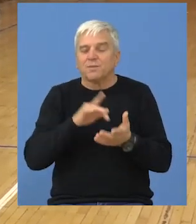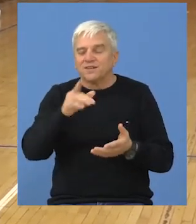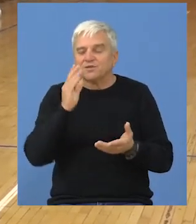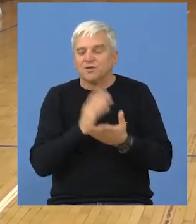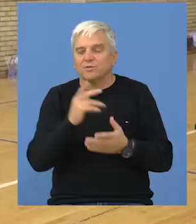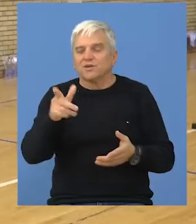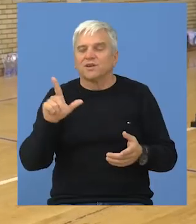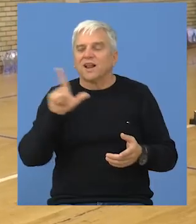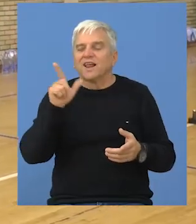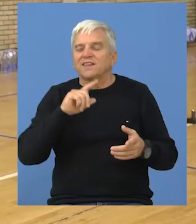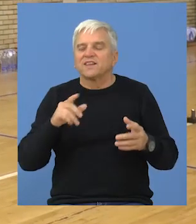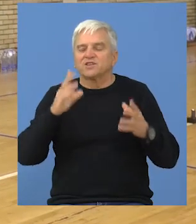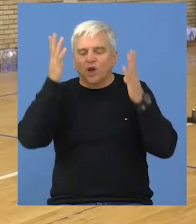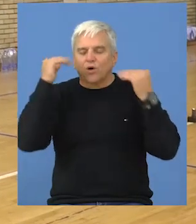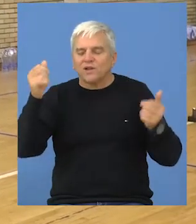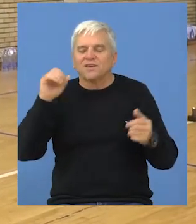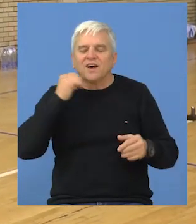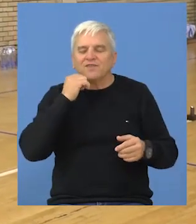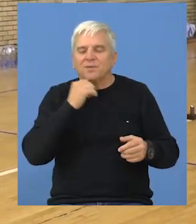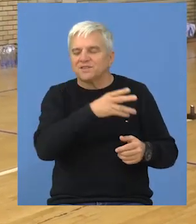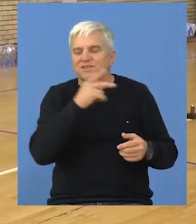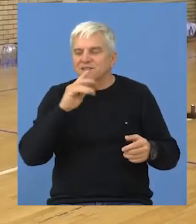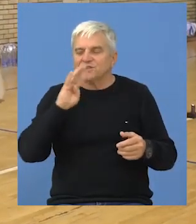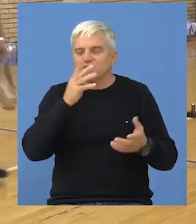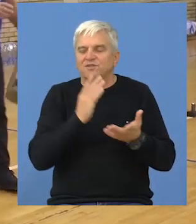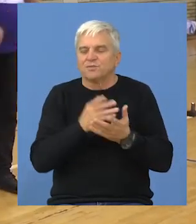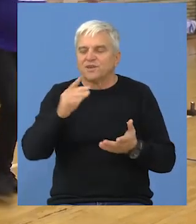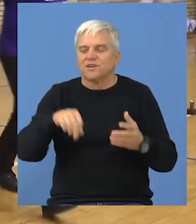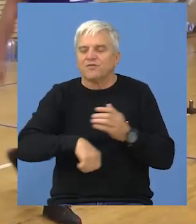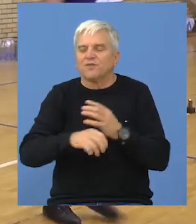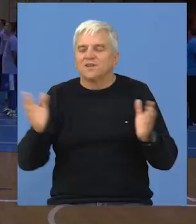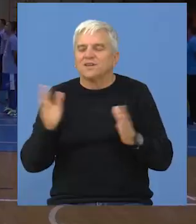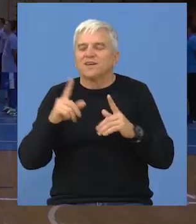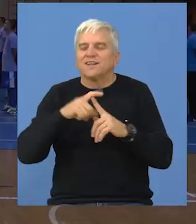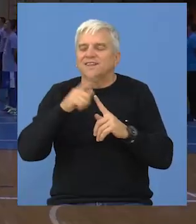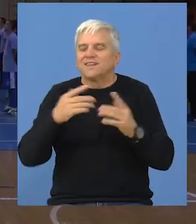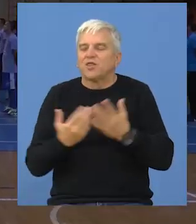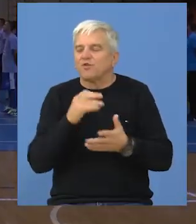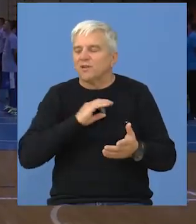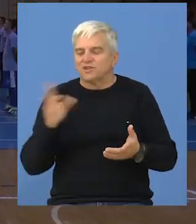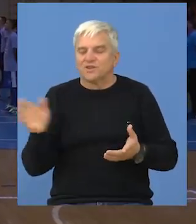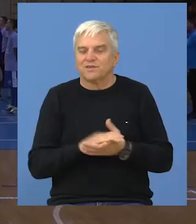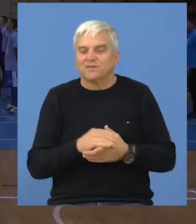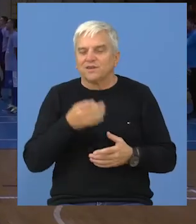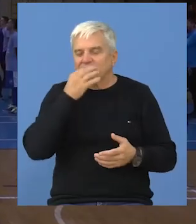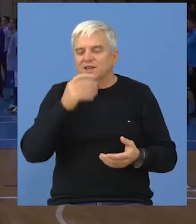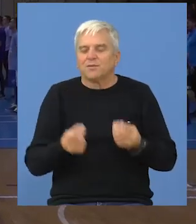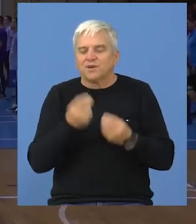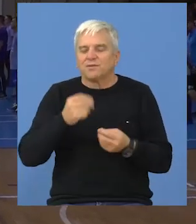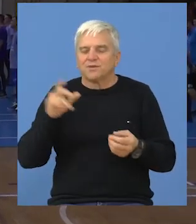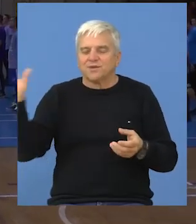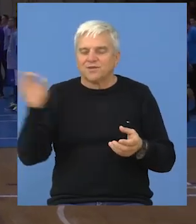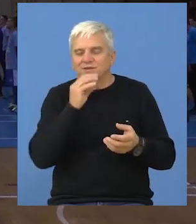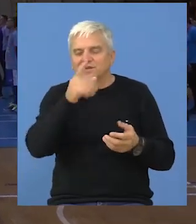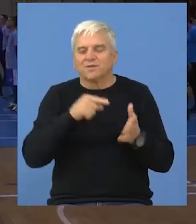mjesto pripalo je ekipi Leteći Holanđanin iz Vrbasa, dok su četvrti bile i Fucelerih Tise iz Novog Bečeja. Kao najbolji